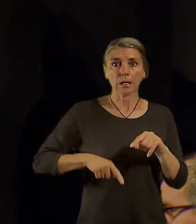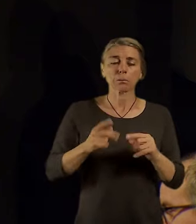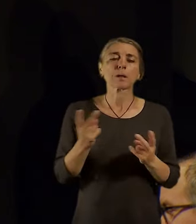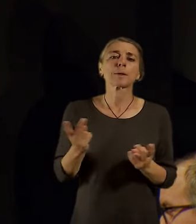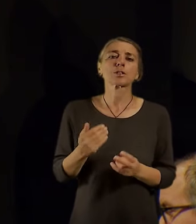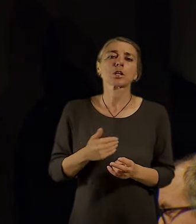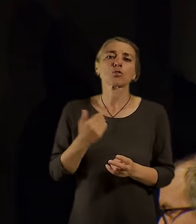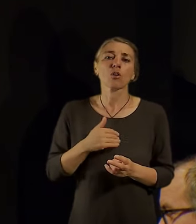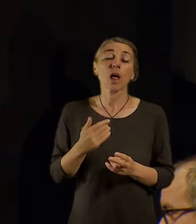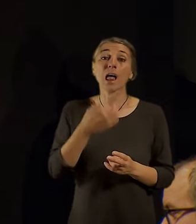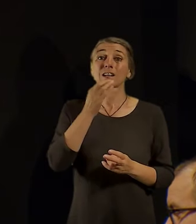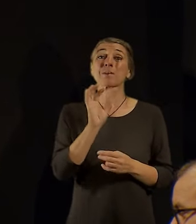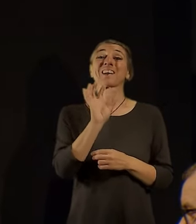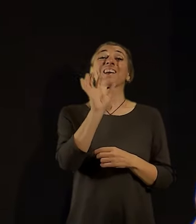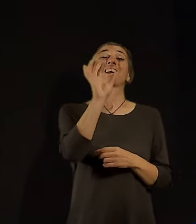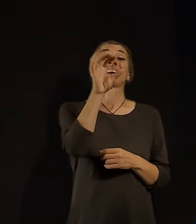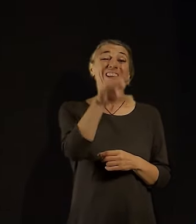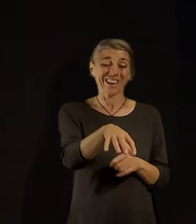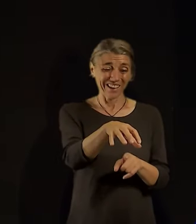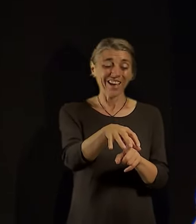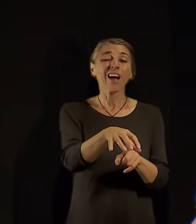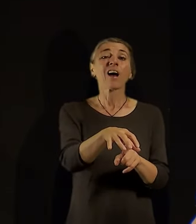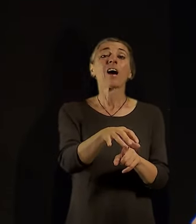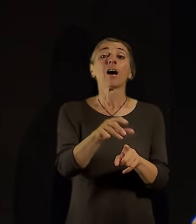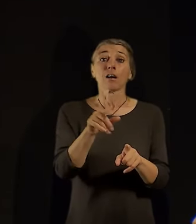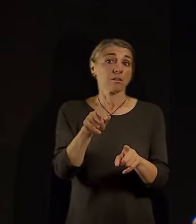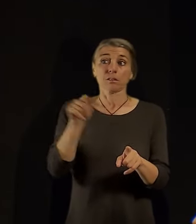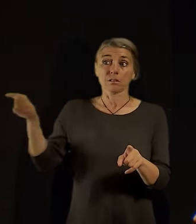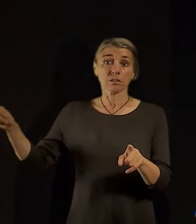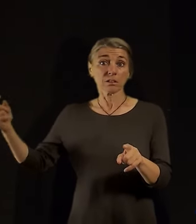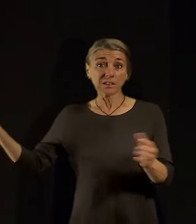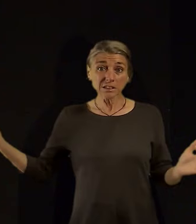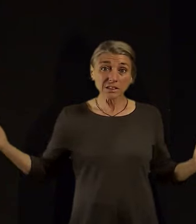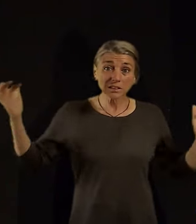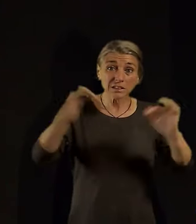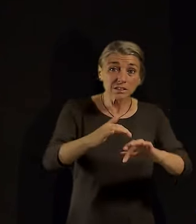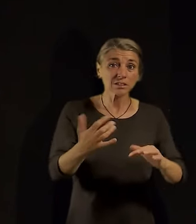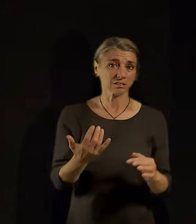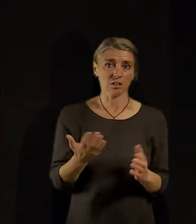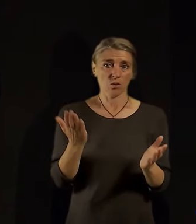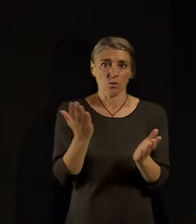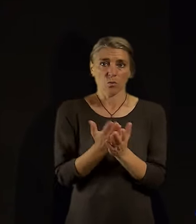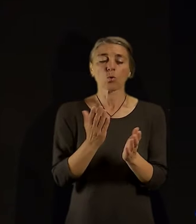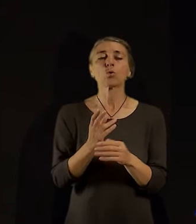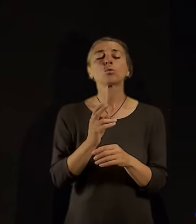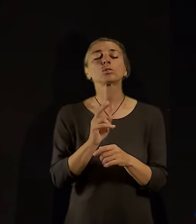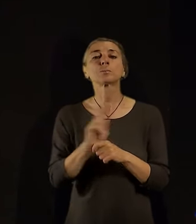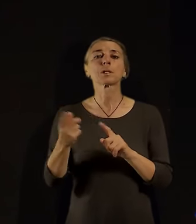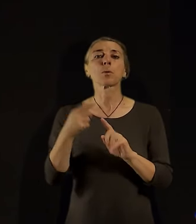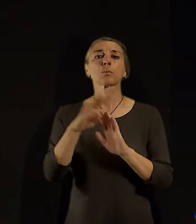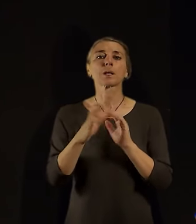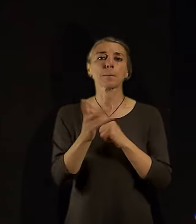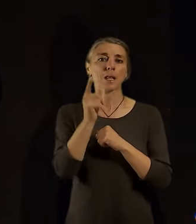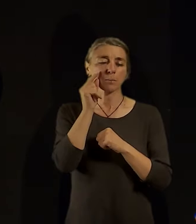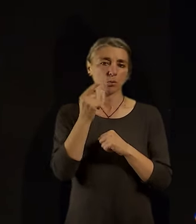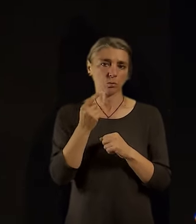to, že ji postavím na jednom místě, tak nevyřeší problém třeba právě na té Praze 10, když bude stát ta školka někde na druhém konci města. Tak jak se vlastně